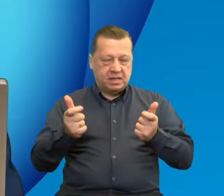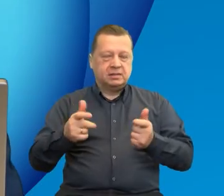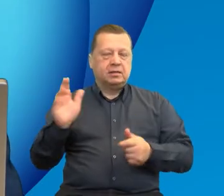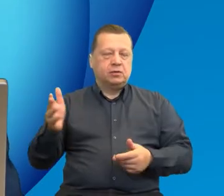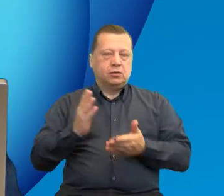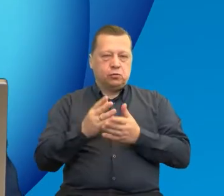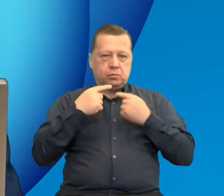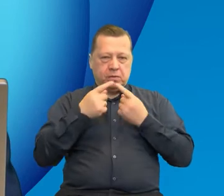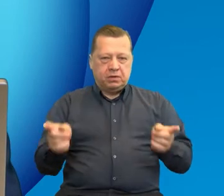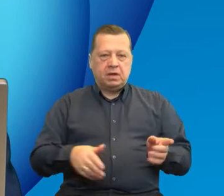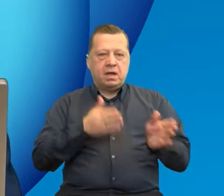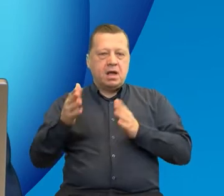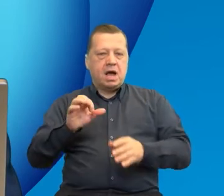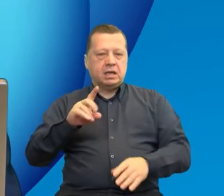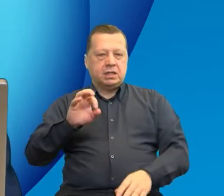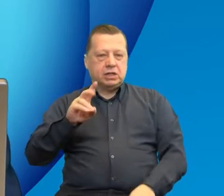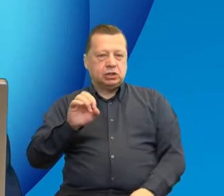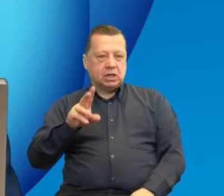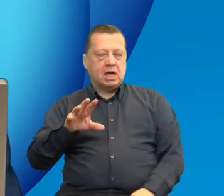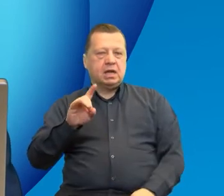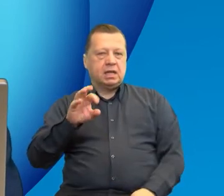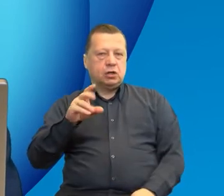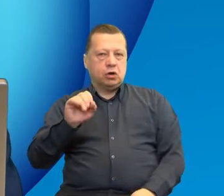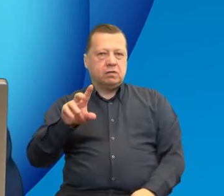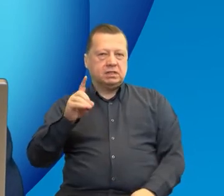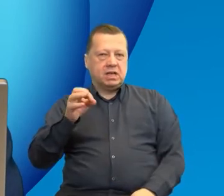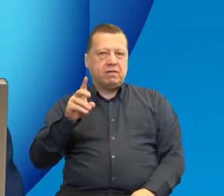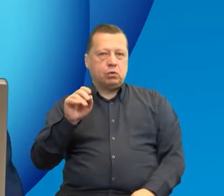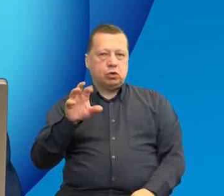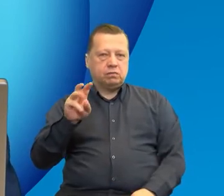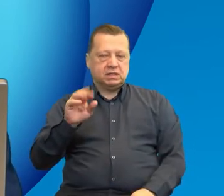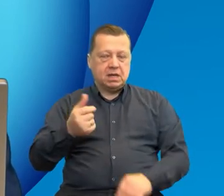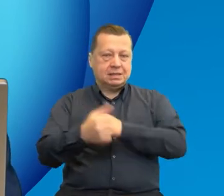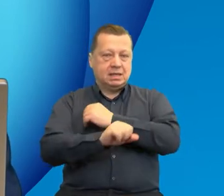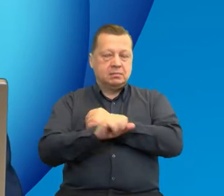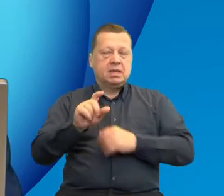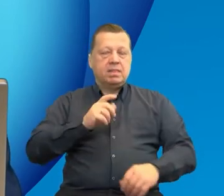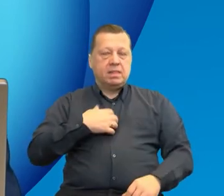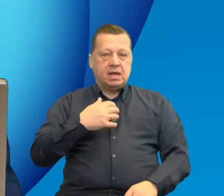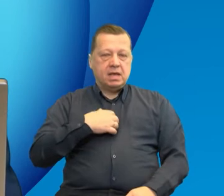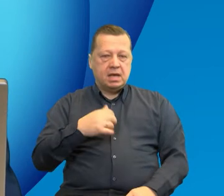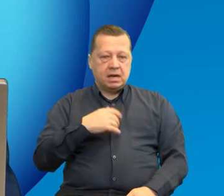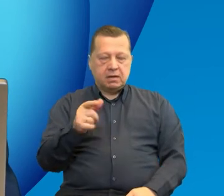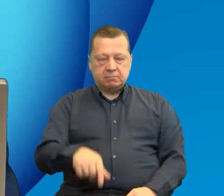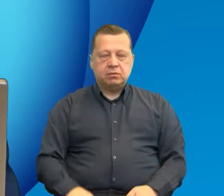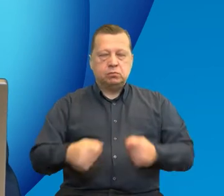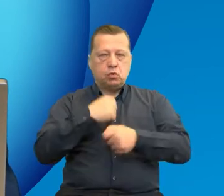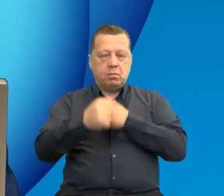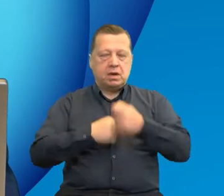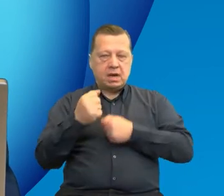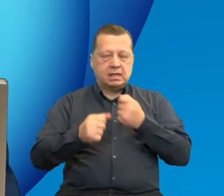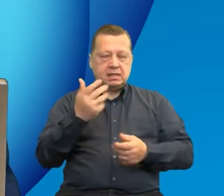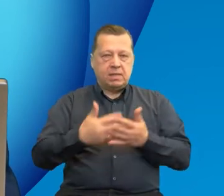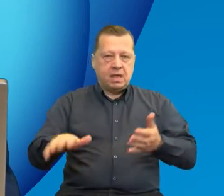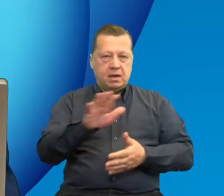teraz oddaję głos Pani Agnieszce Gintoft-Dziewałtowskiej, Zastępcy Dyrektora Departamentu Współpracy Terytorialnej w